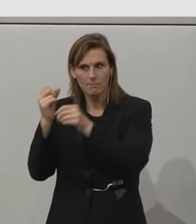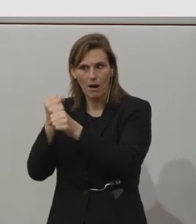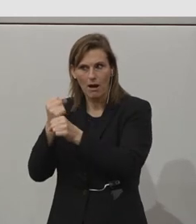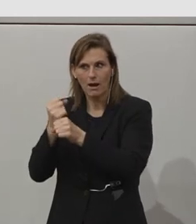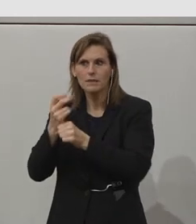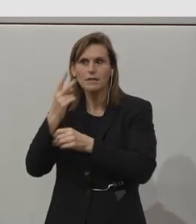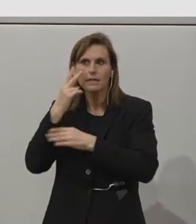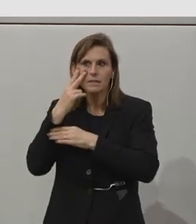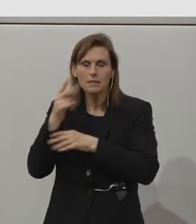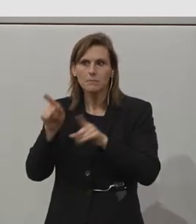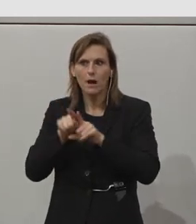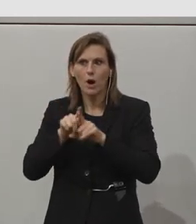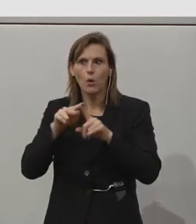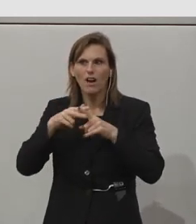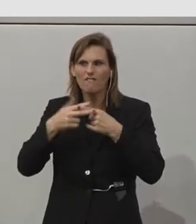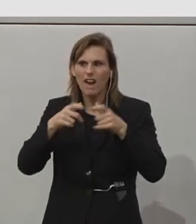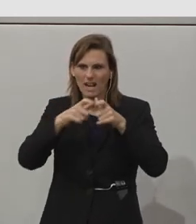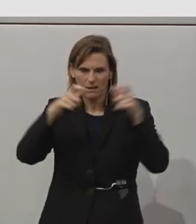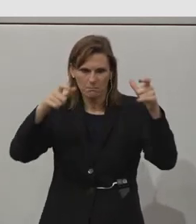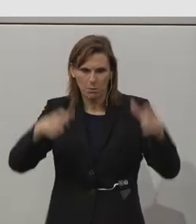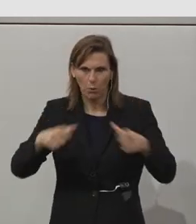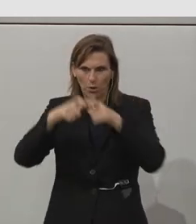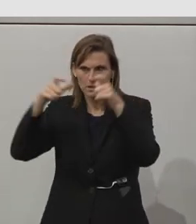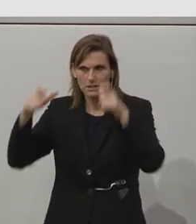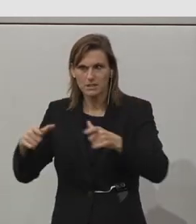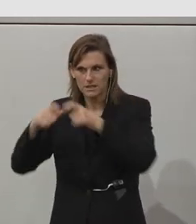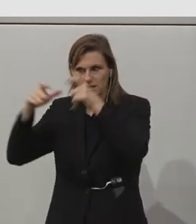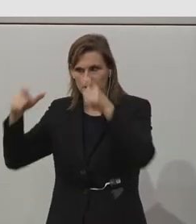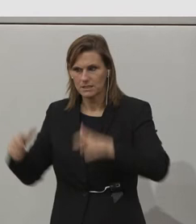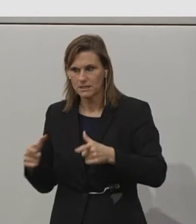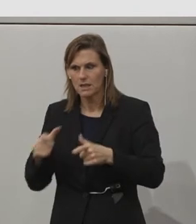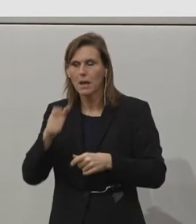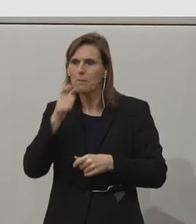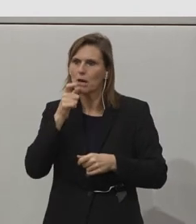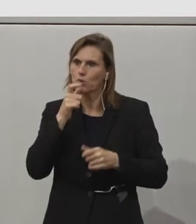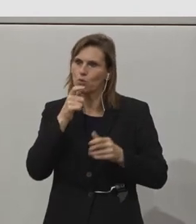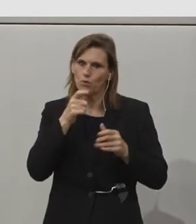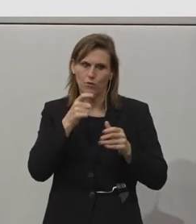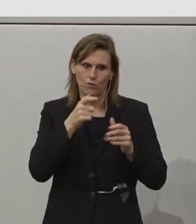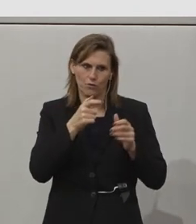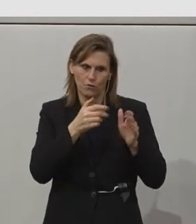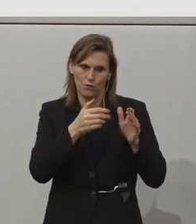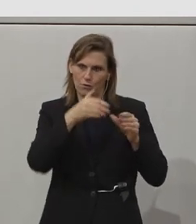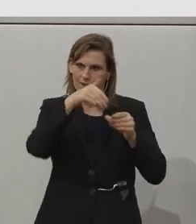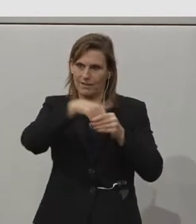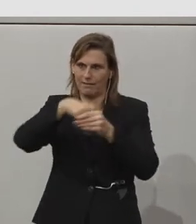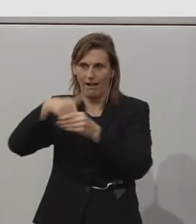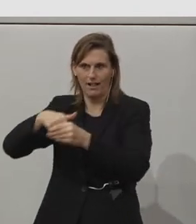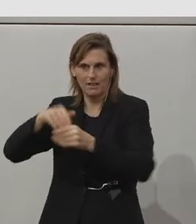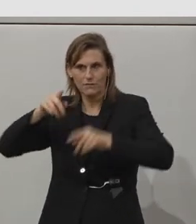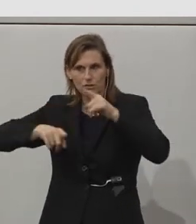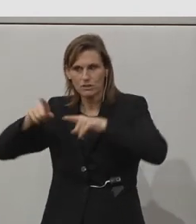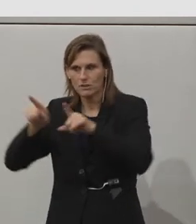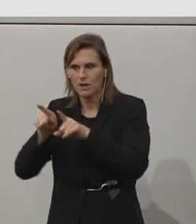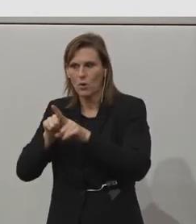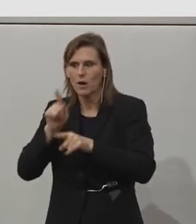Da sieht man sozusagen diese Werkboxen, wo jede Box für sich einen Beruf repräsentiert. Da sieht man auch